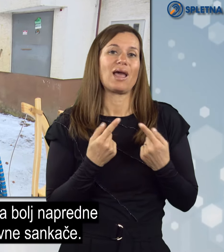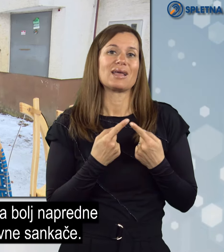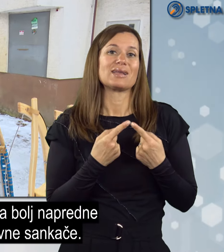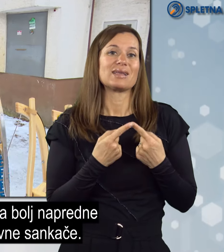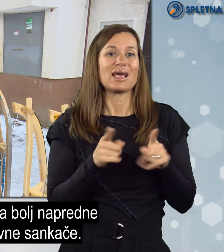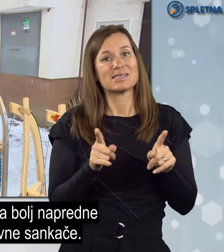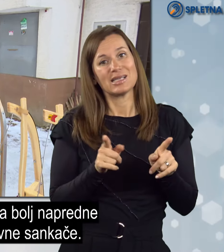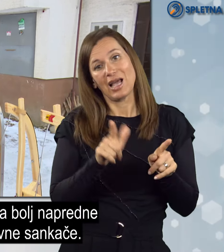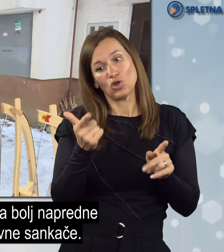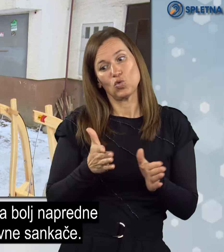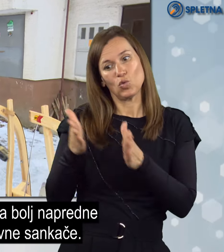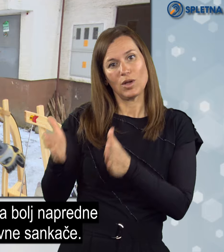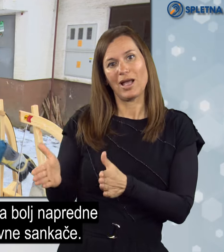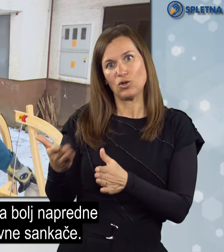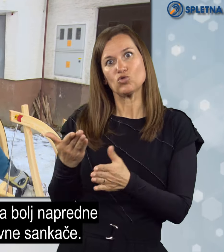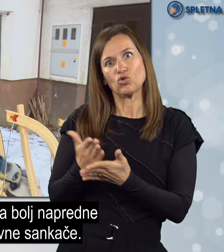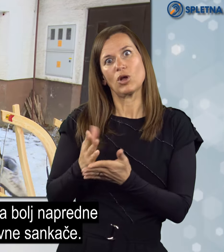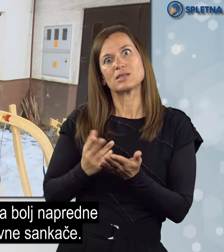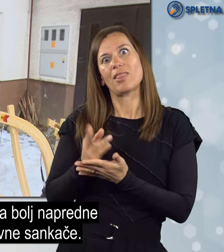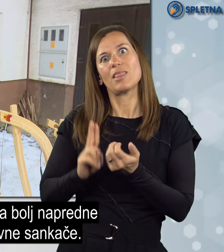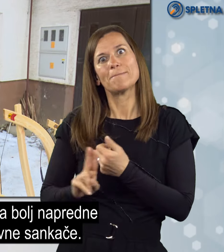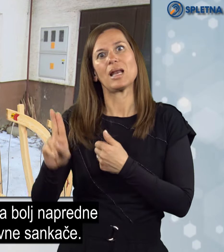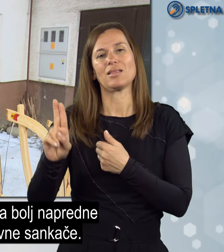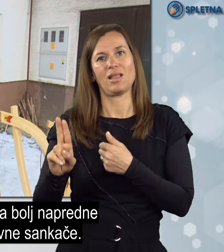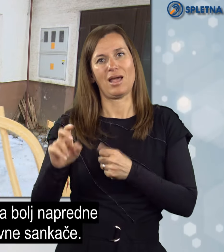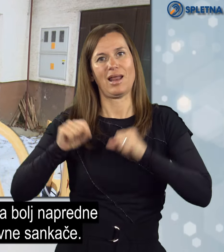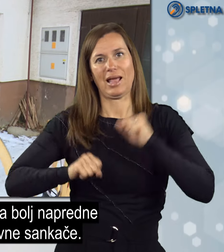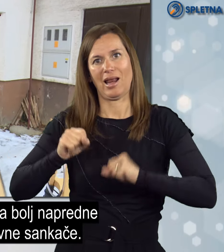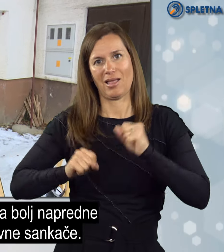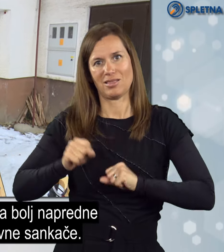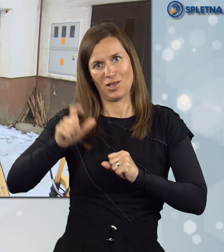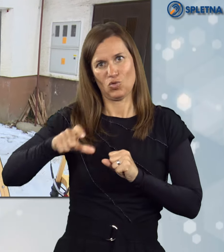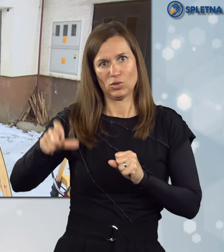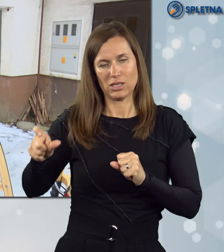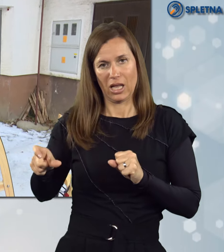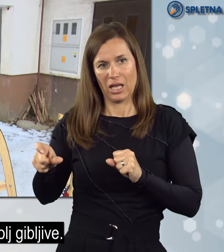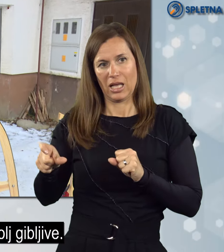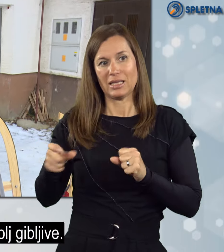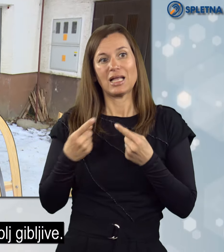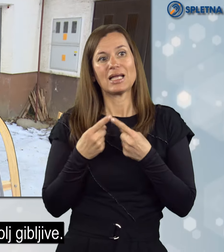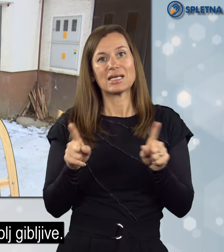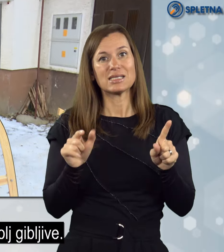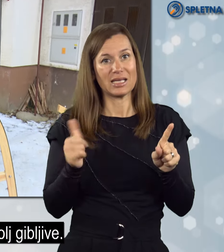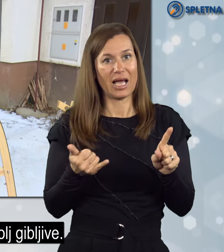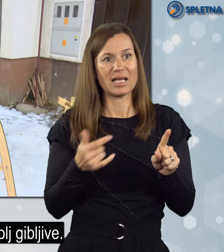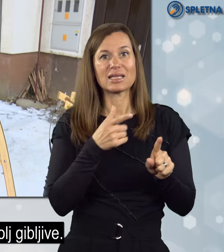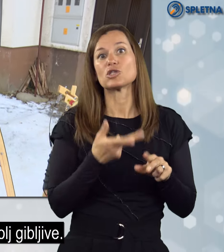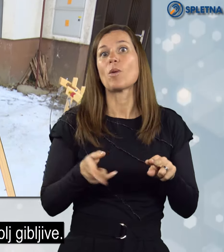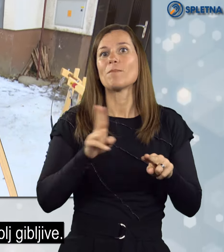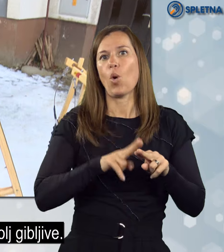mogoče od sankja so že za napredne rekreativce, so v tem,